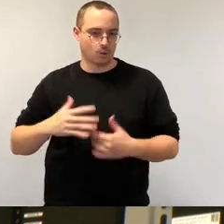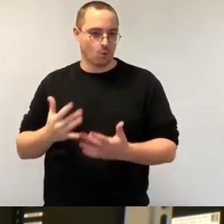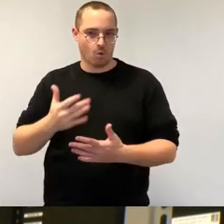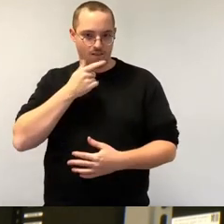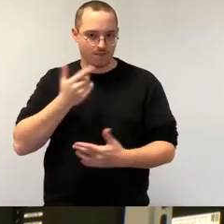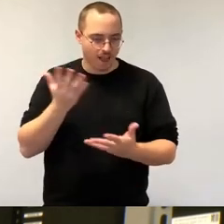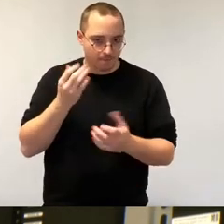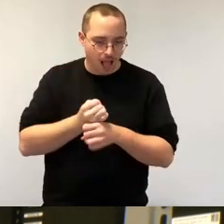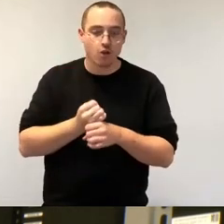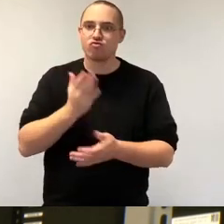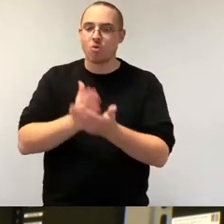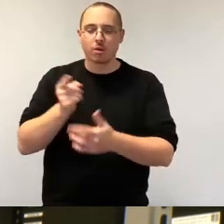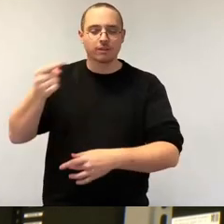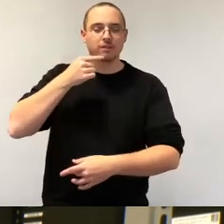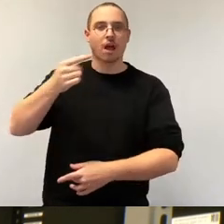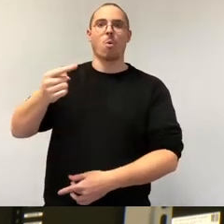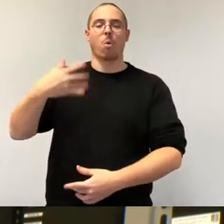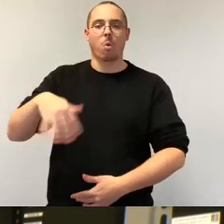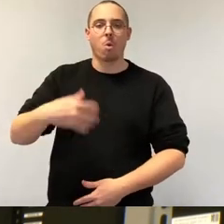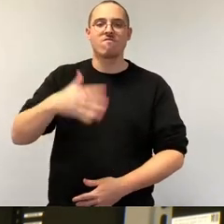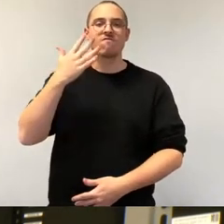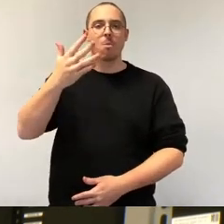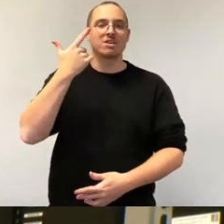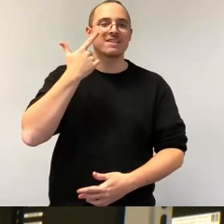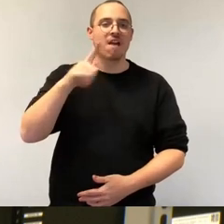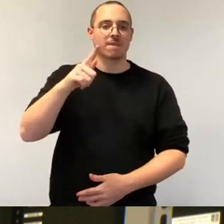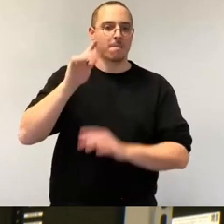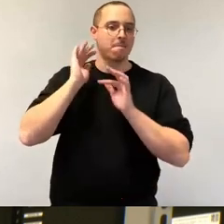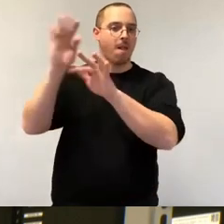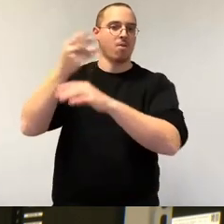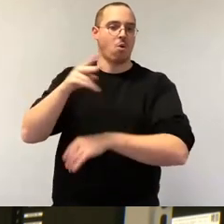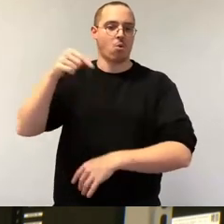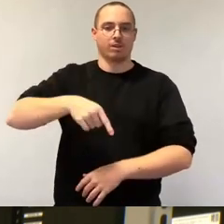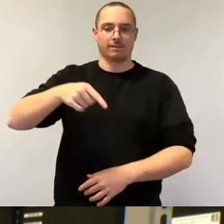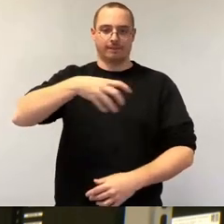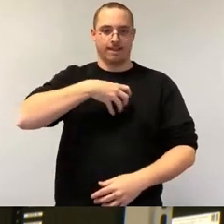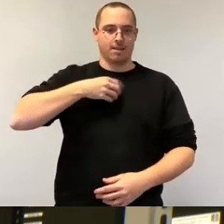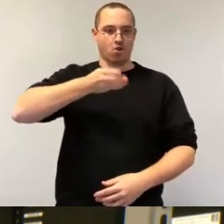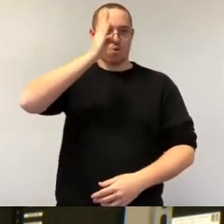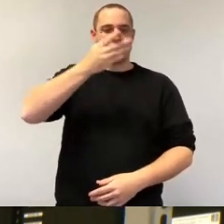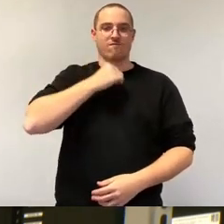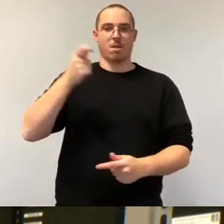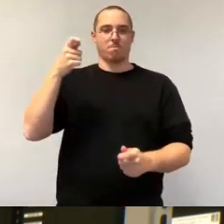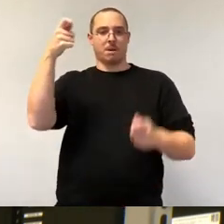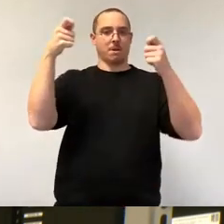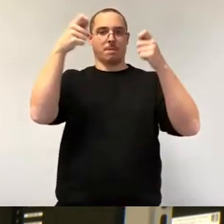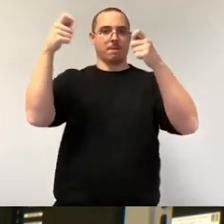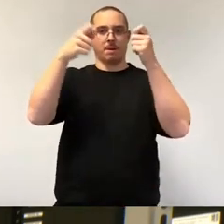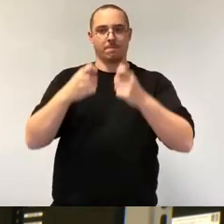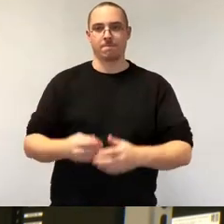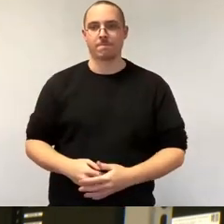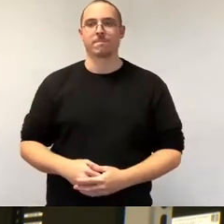Euro, die im Dresdner Norden investiert werden sollen. Und deshalb sage ich, dürfen wir das Thema nicht klein denken.